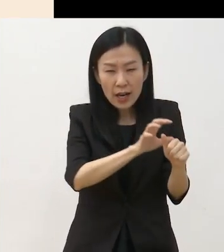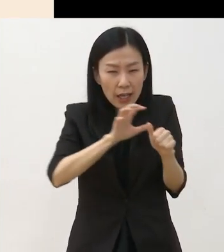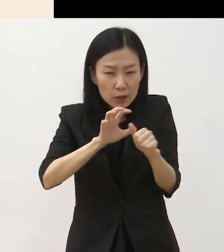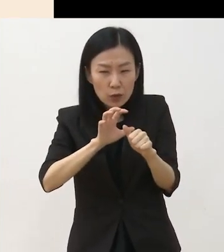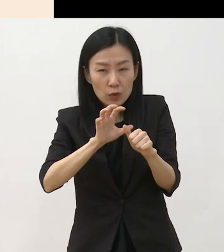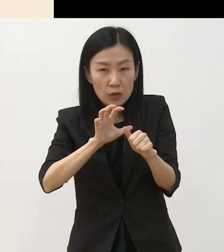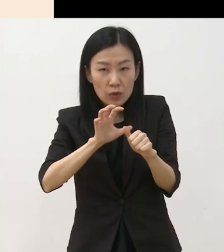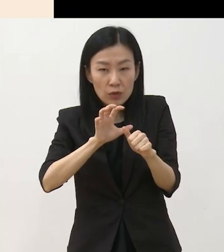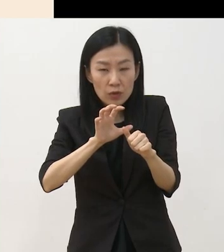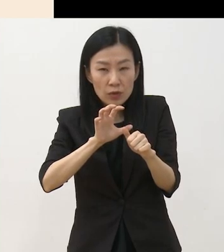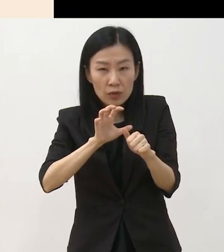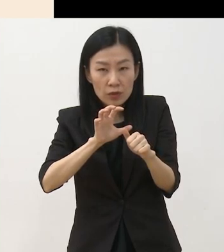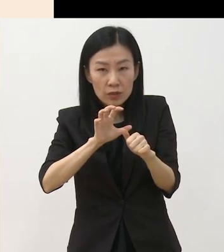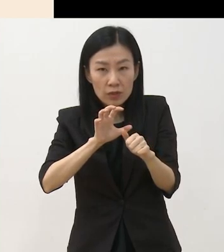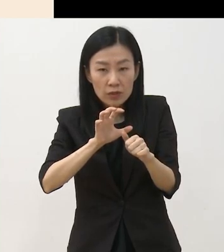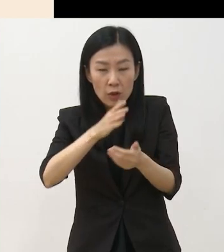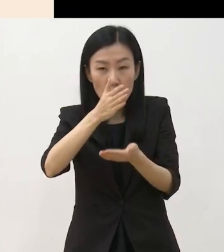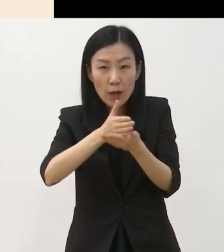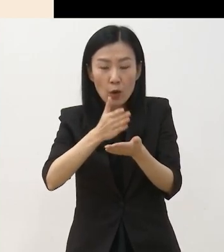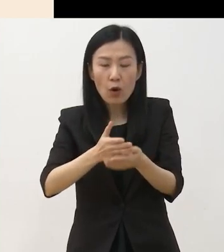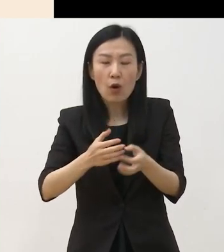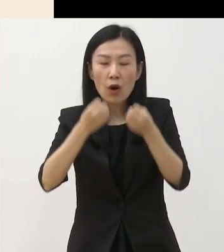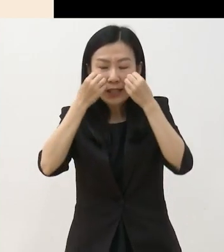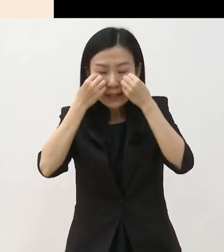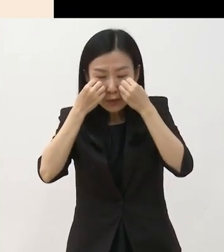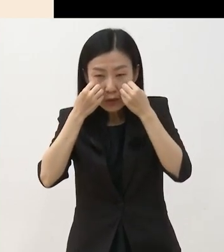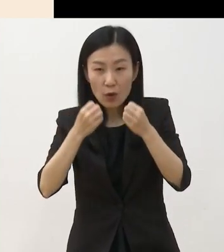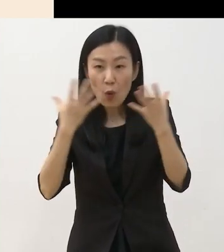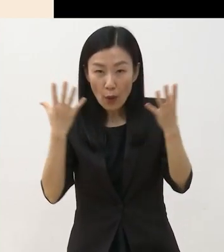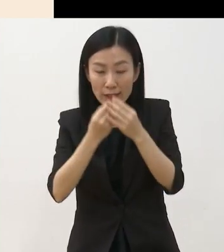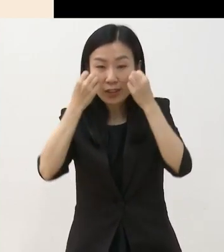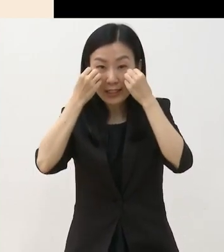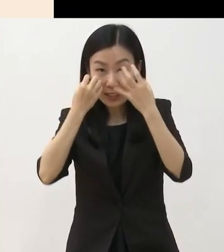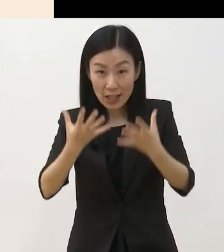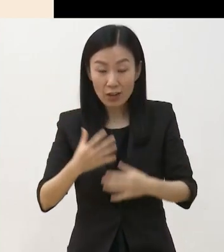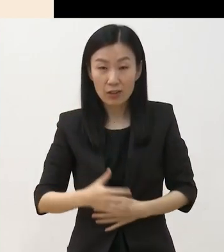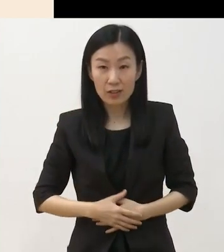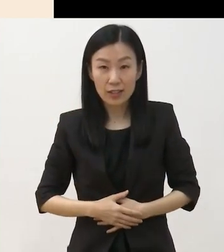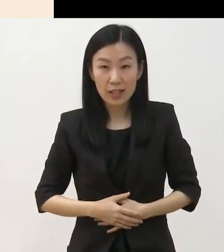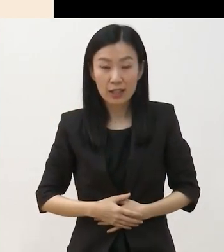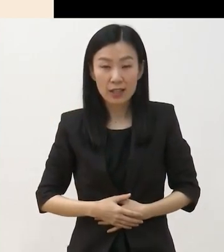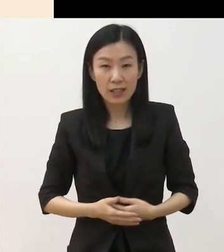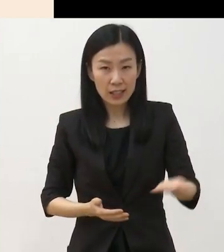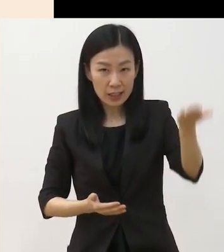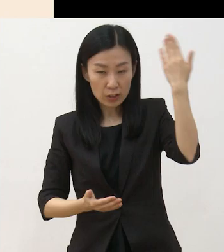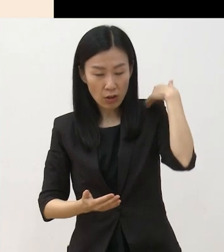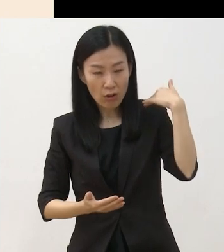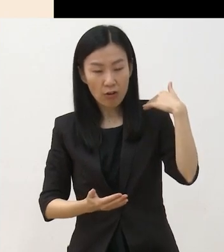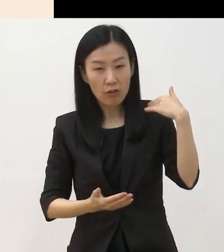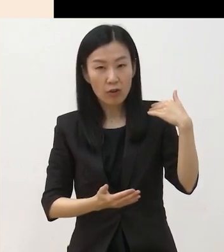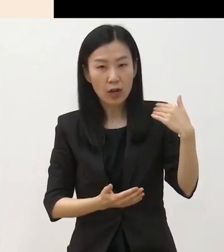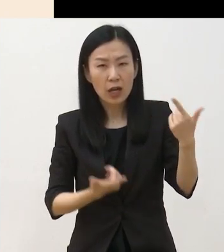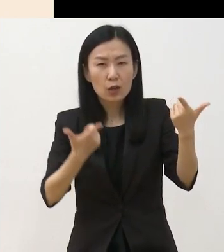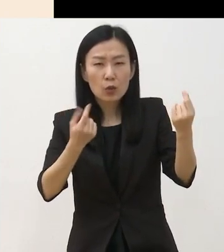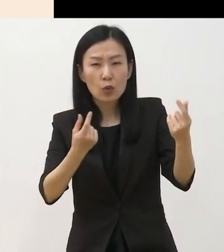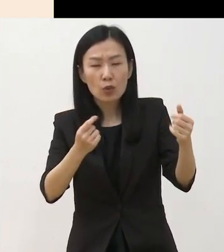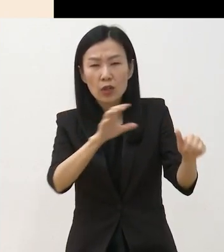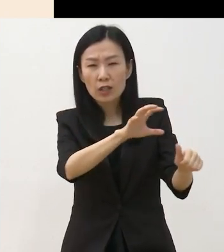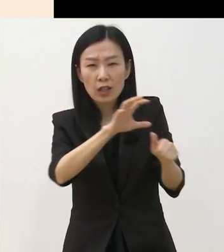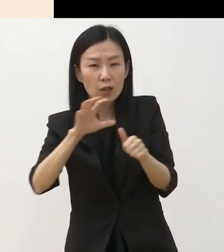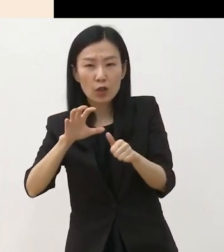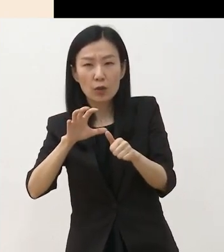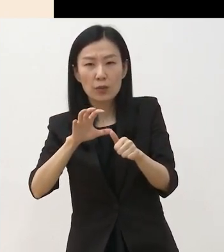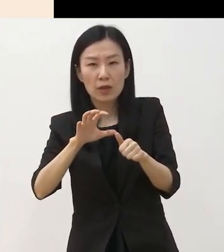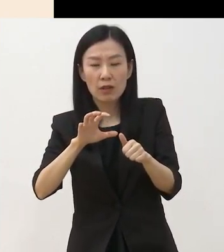작품은 허용이 되는데 인물 구성과 시노비 원작과 동일하면 재창작이 아닌 것으로